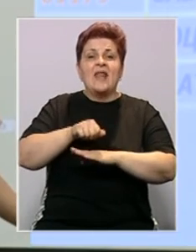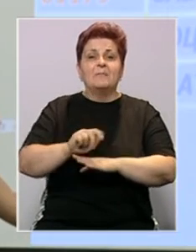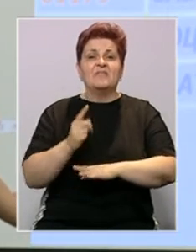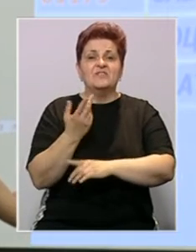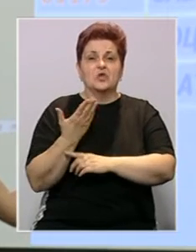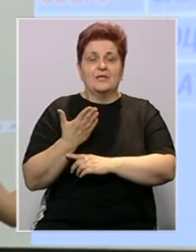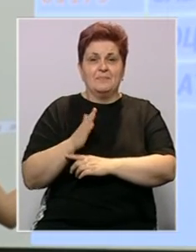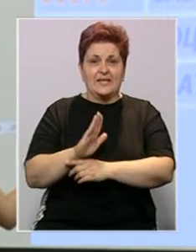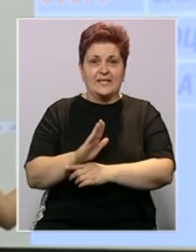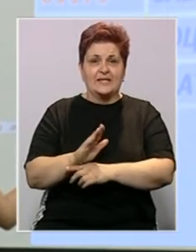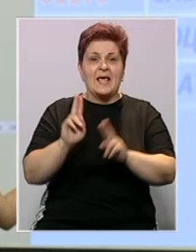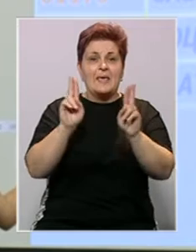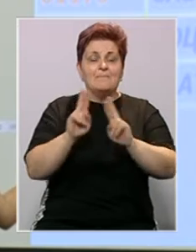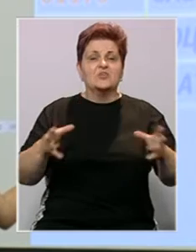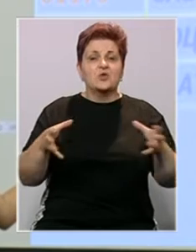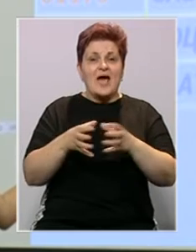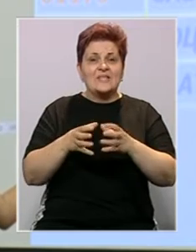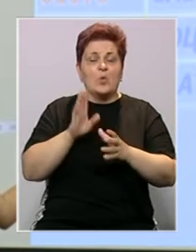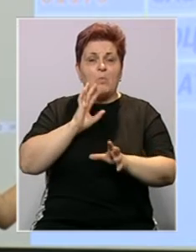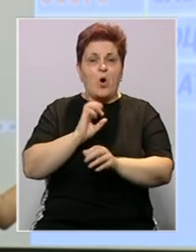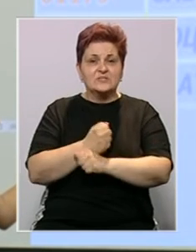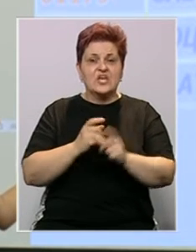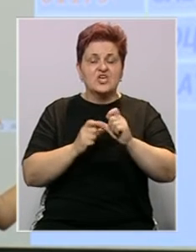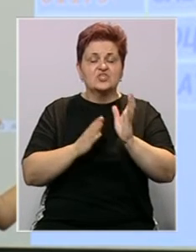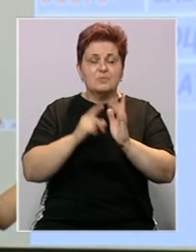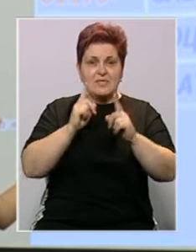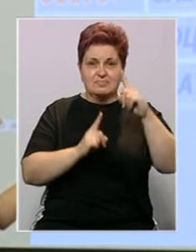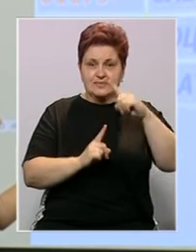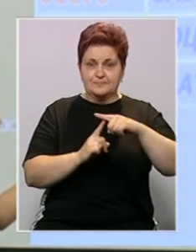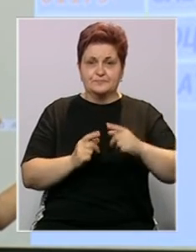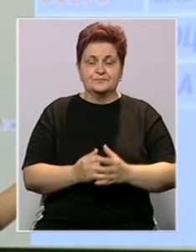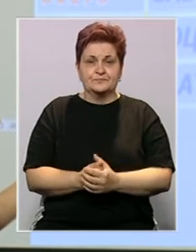nametnuti visoki predstavnik međunarodne zajednice u BiH, Kristijan Šmit.